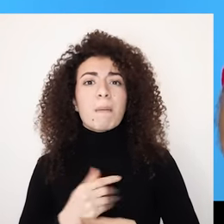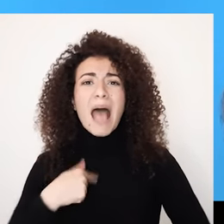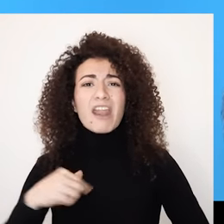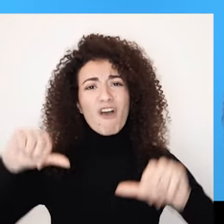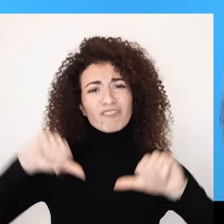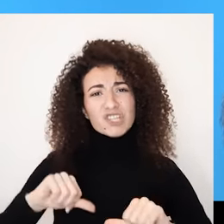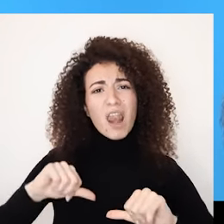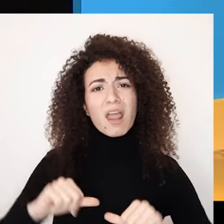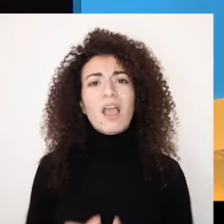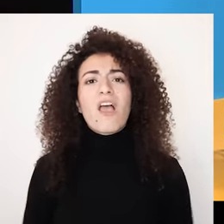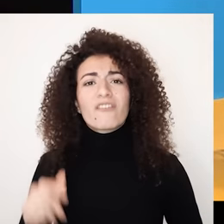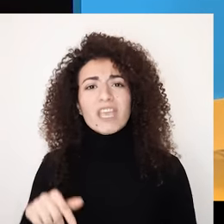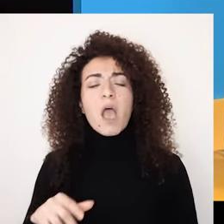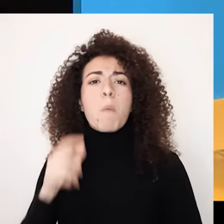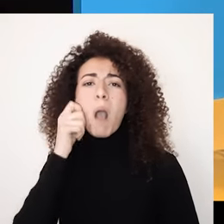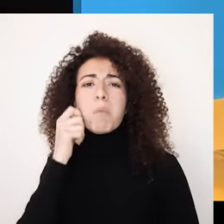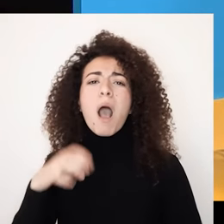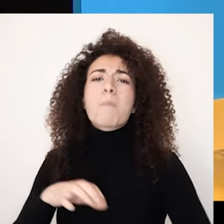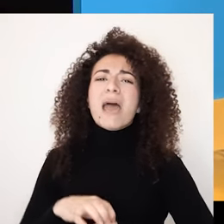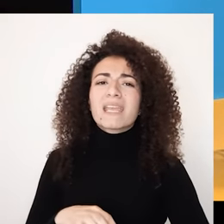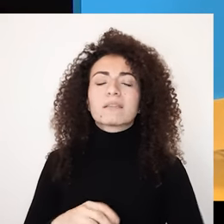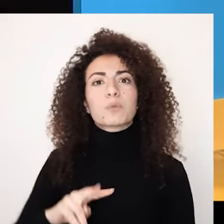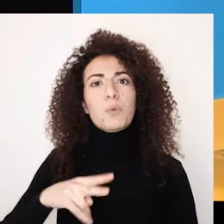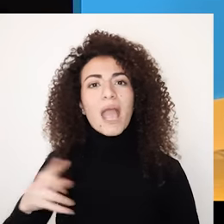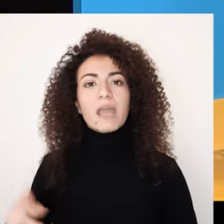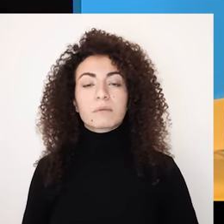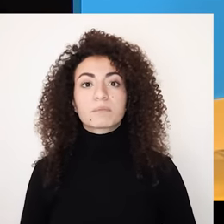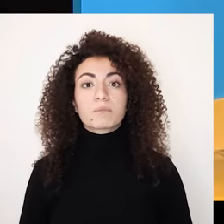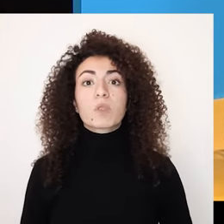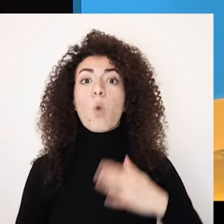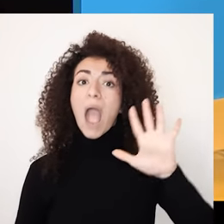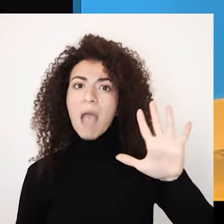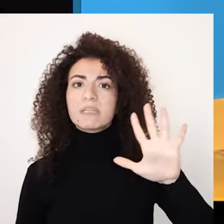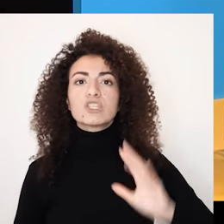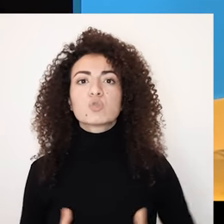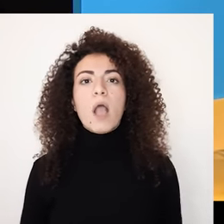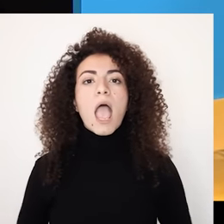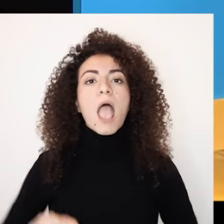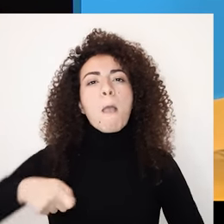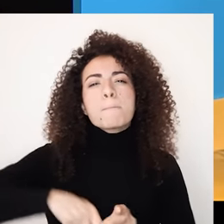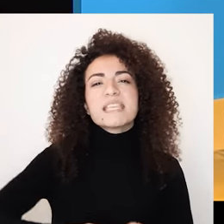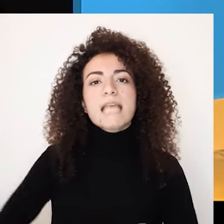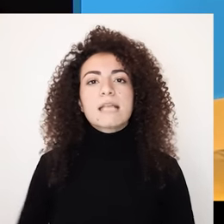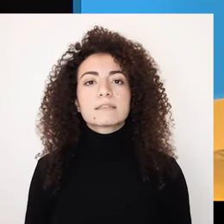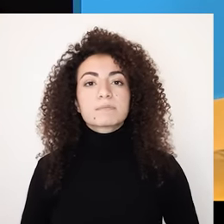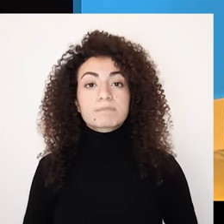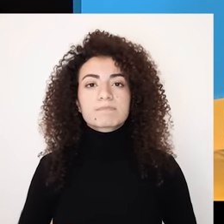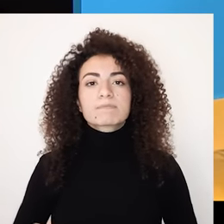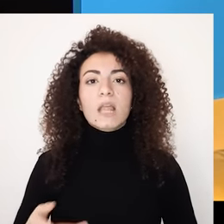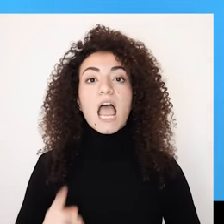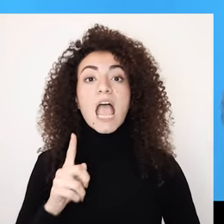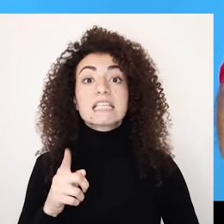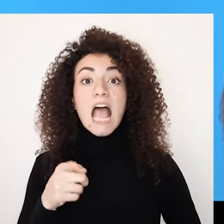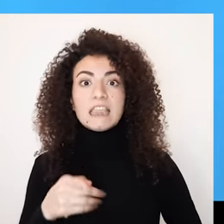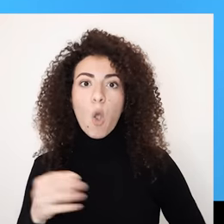مريضة أبيه الابتزاز أي الضغط النفس العاطفة أو التلاعب الآخر لإجباره على التصرف بطريقة محددة